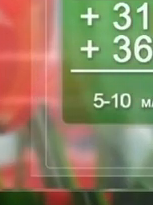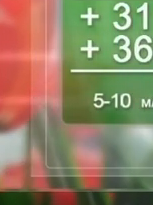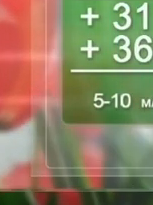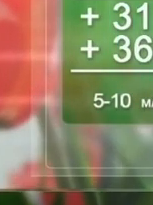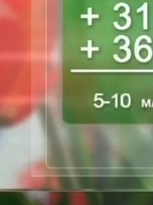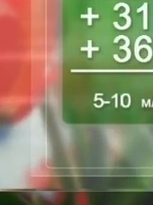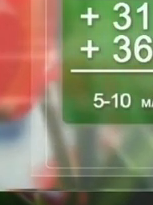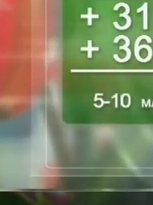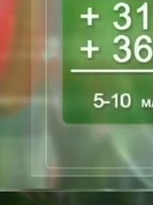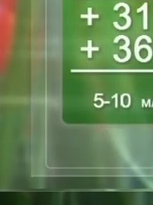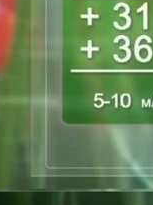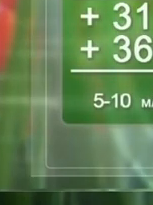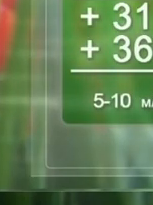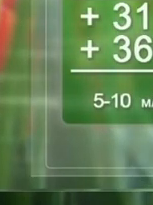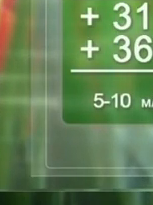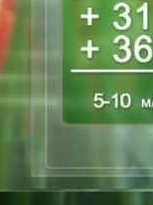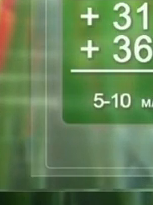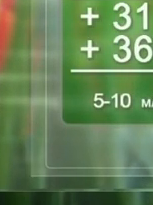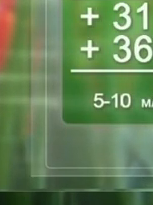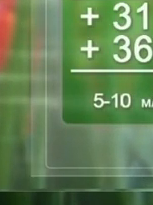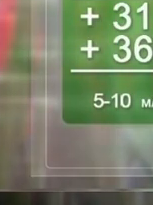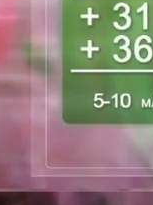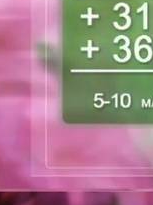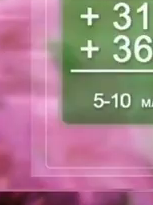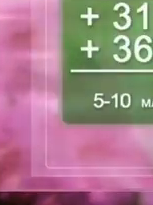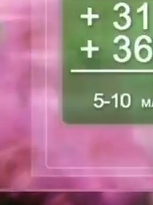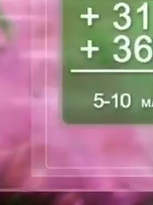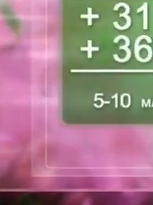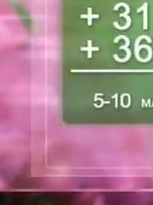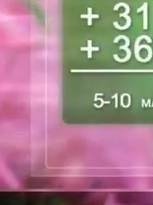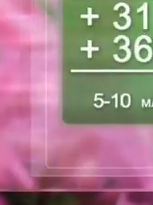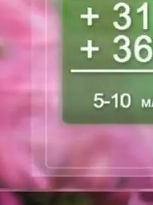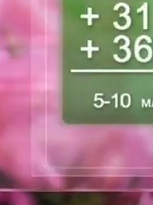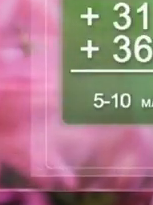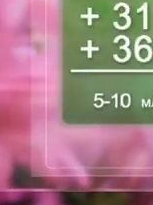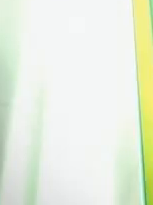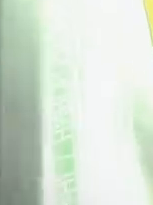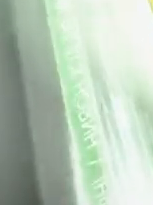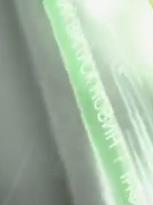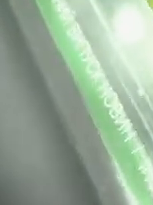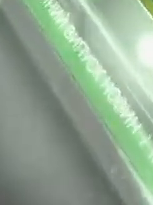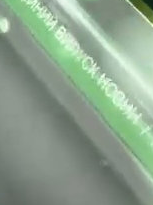26-го липня опадів не очікується. Температура повітря коливатиметься на 2-4 градуси.